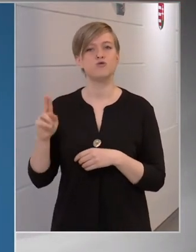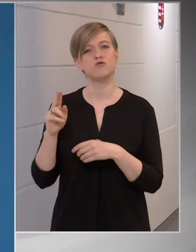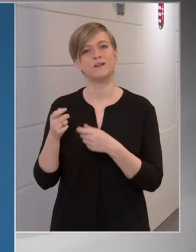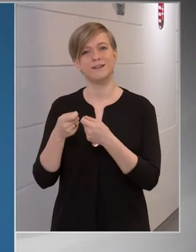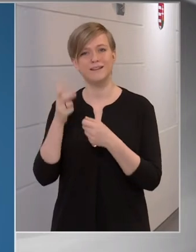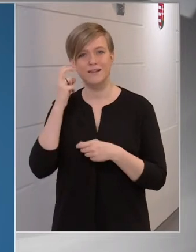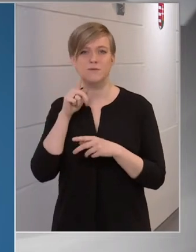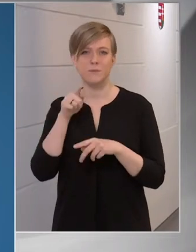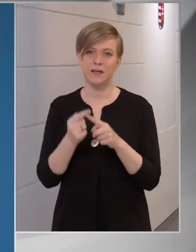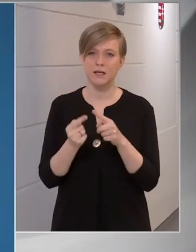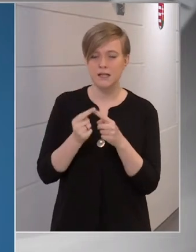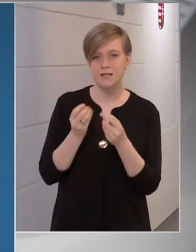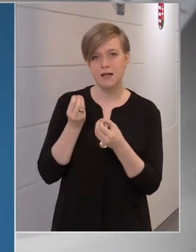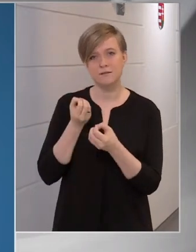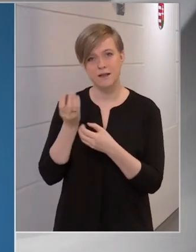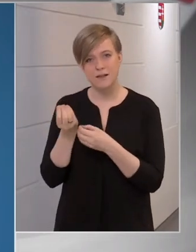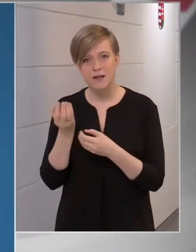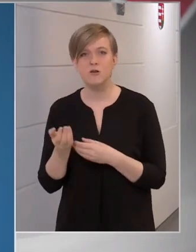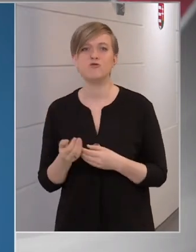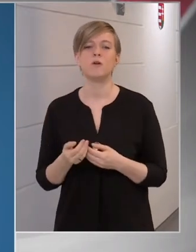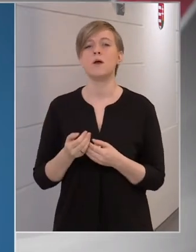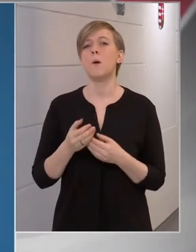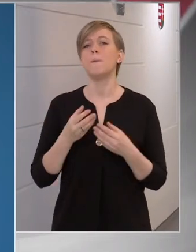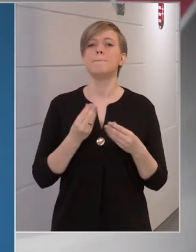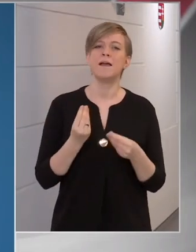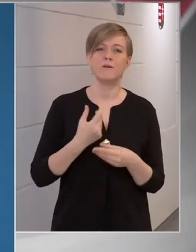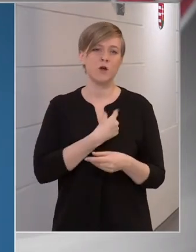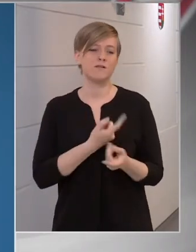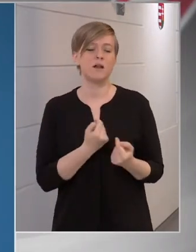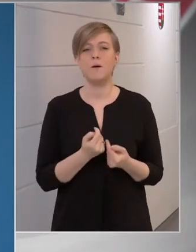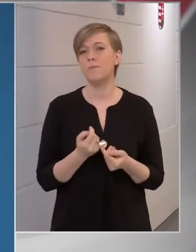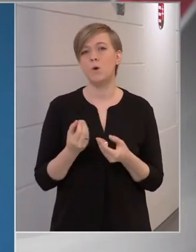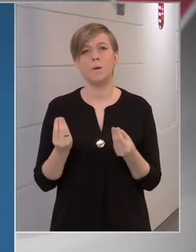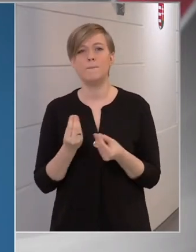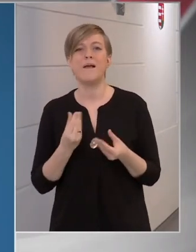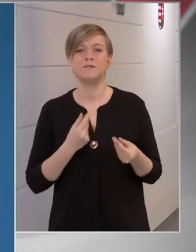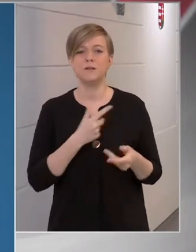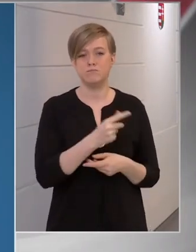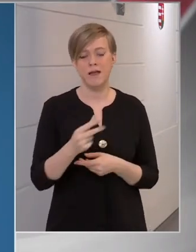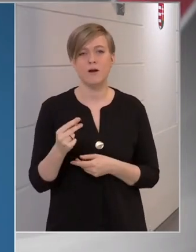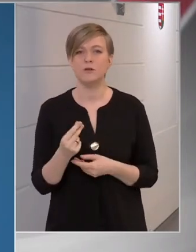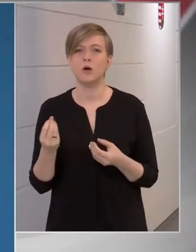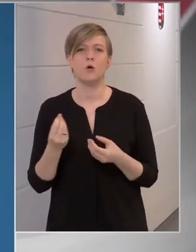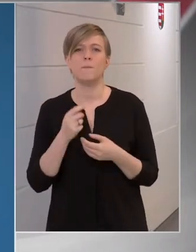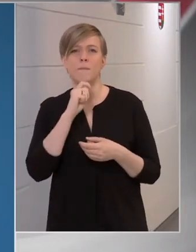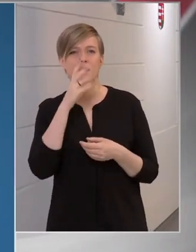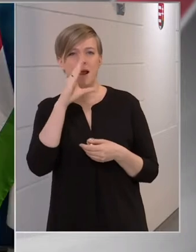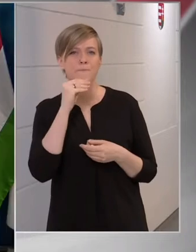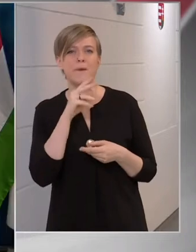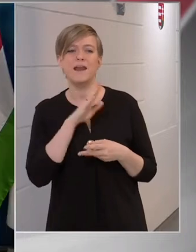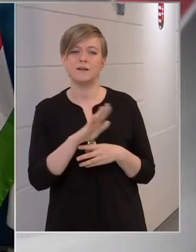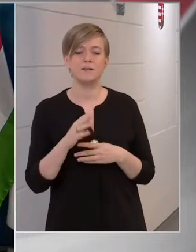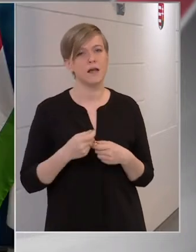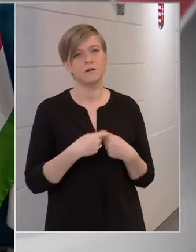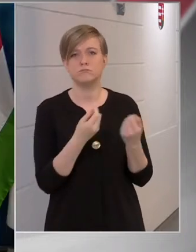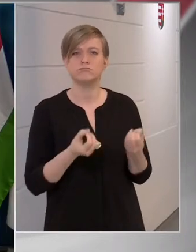részletezését, vagyis hogy melyik vakcinából mikor mennyit adnak be, akkor miért nem teszik ezt közzé a magyar embereknek is?